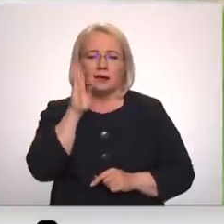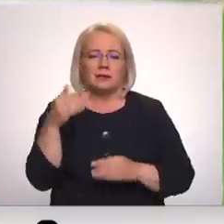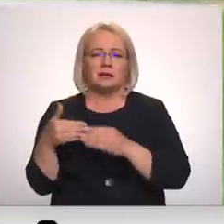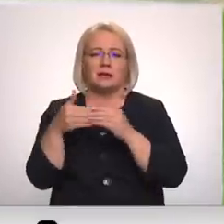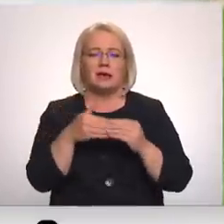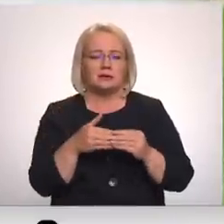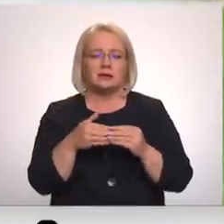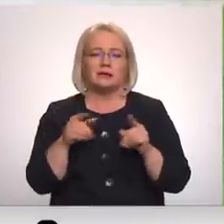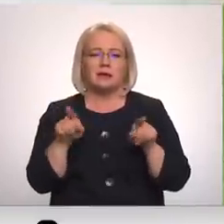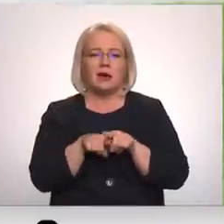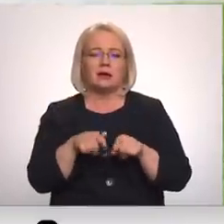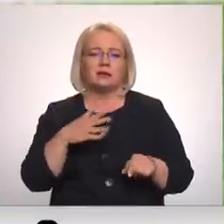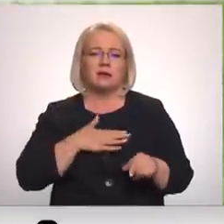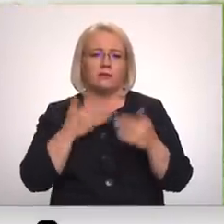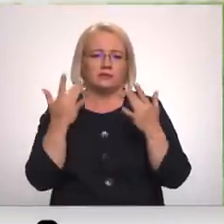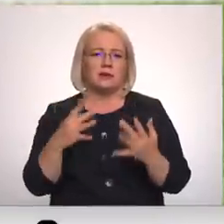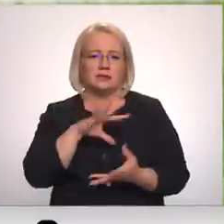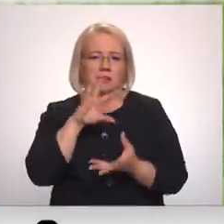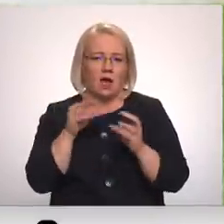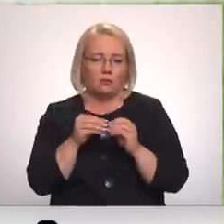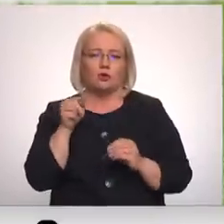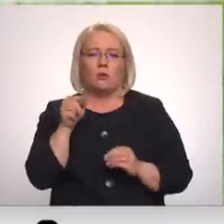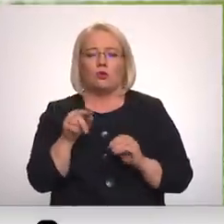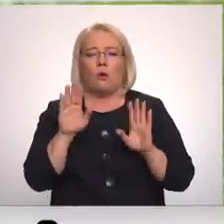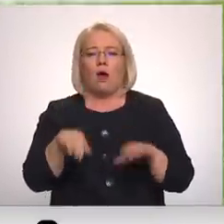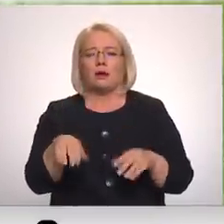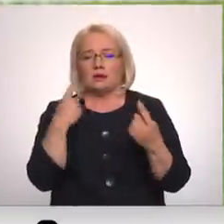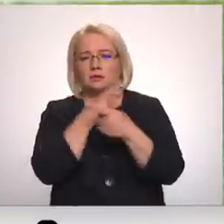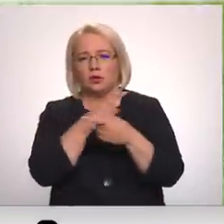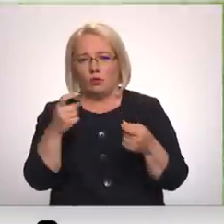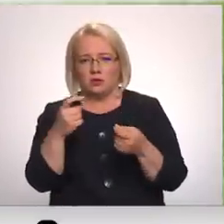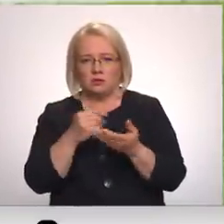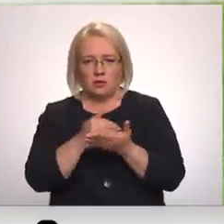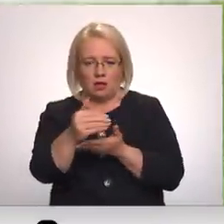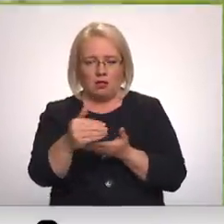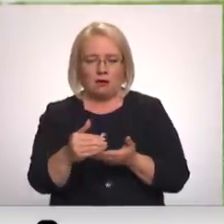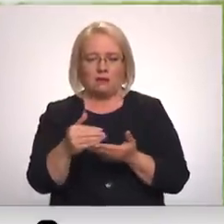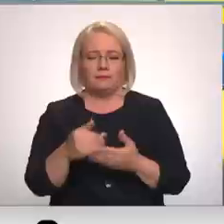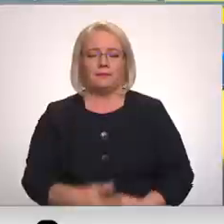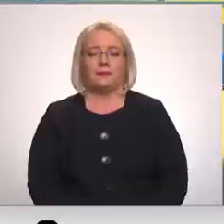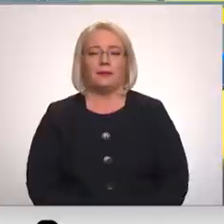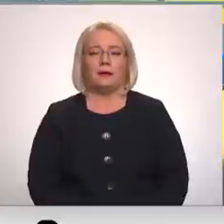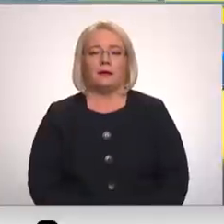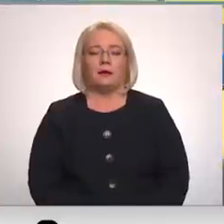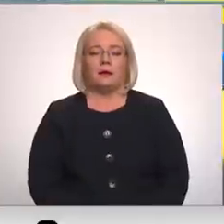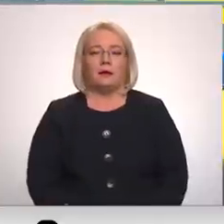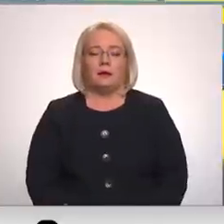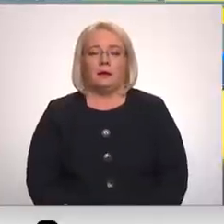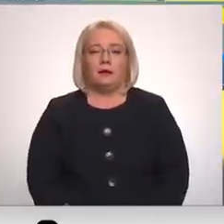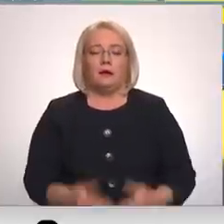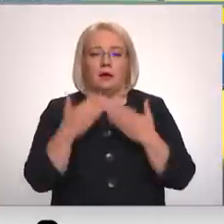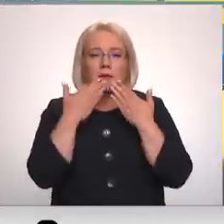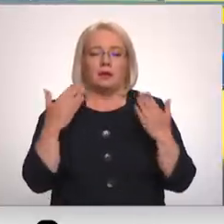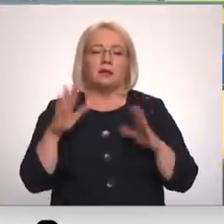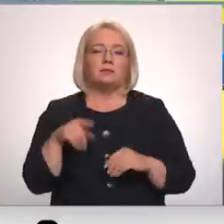savus secinājumus un tad par tiem arī turpināsim ziņot un stāstīt. Tā, Ilze. Jāpaldies, Dinī, tev par šo